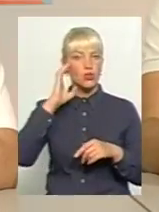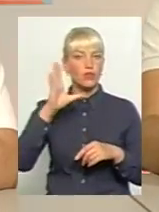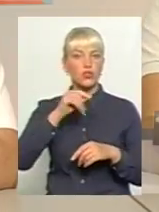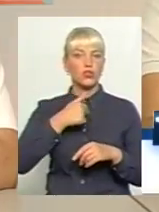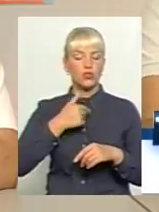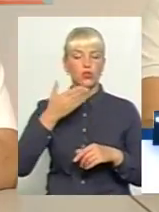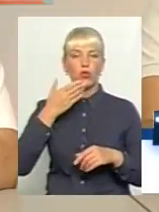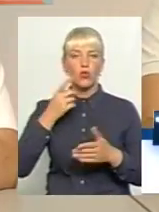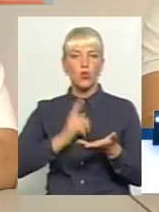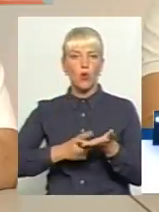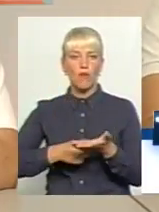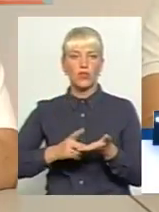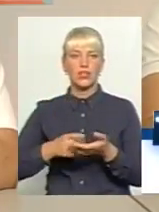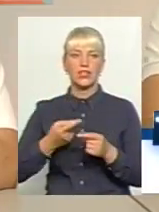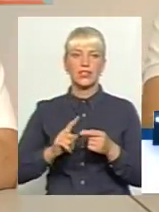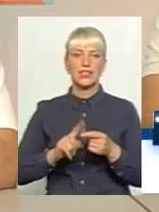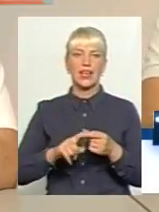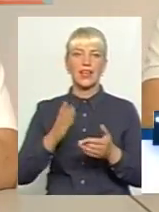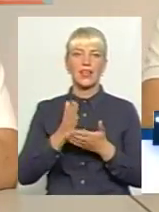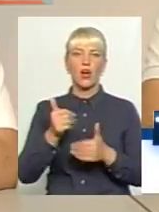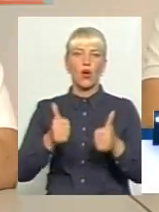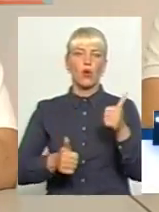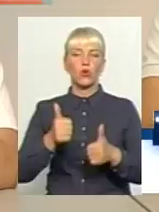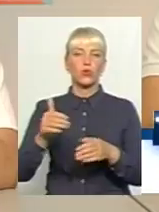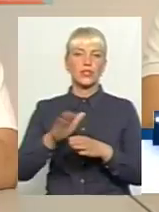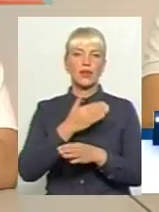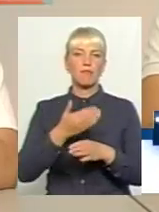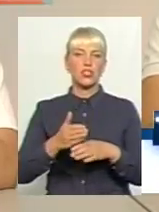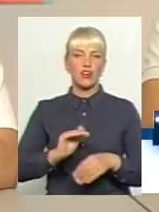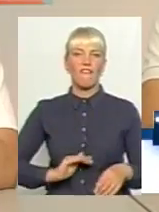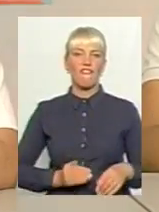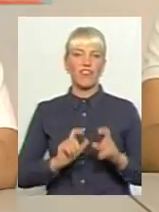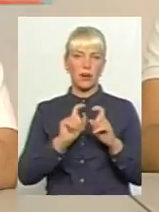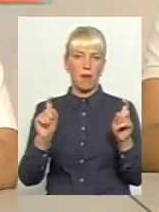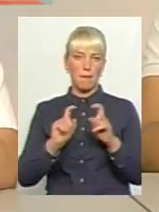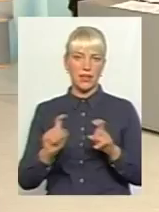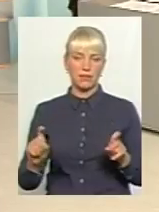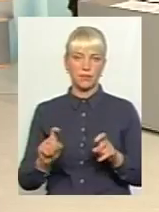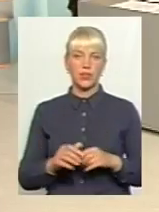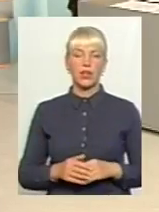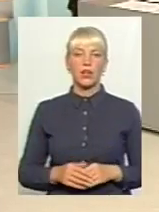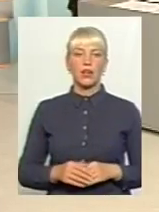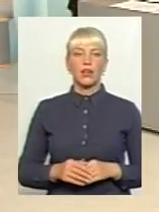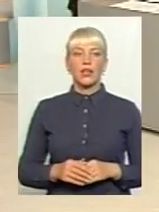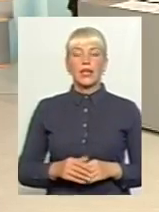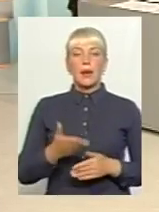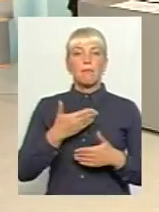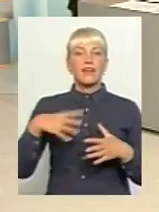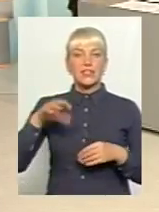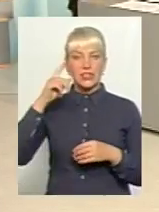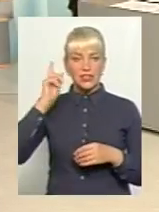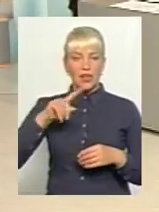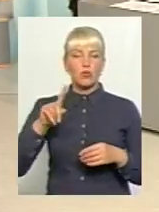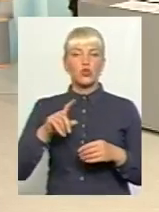є. Він сказав, що це є конкуренція між фірмами. До речі, ми всі знаємо, що будь-яка монополія на будь-якому